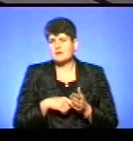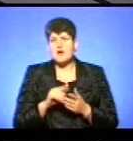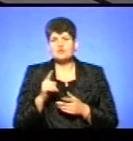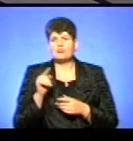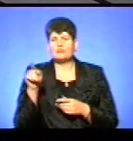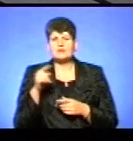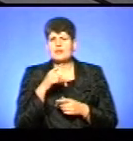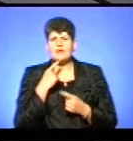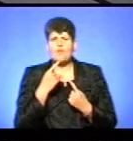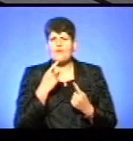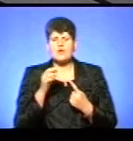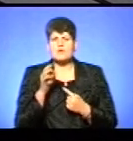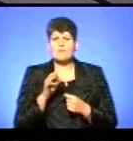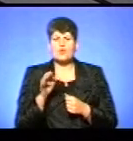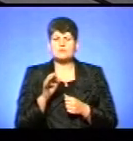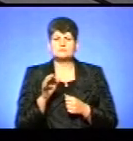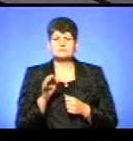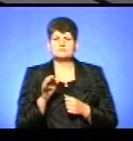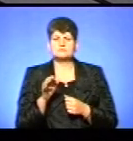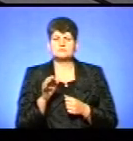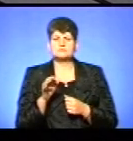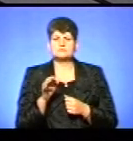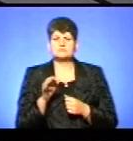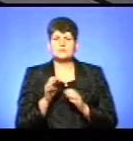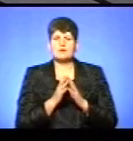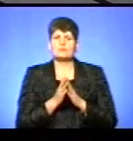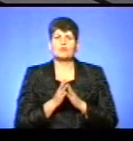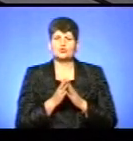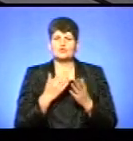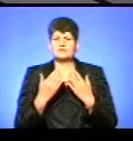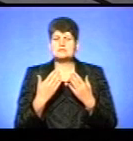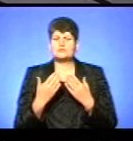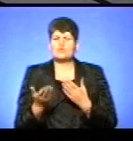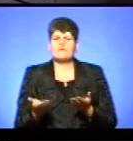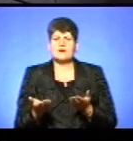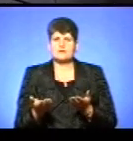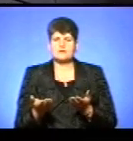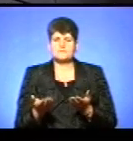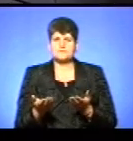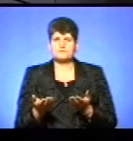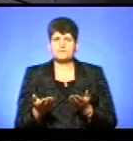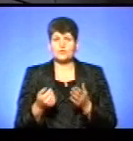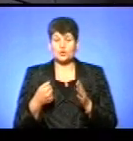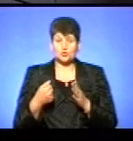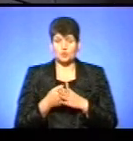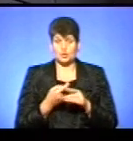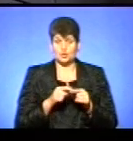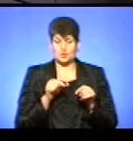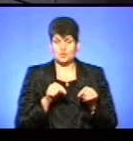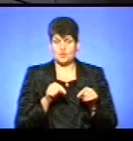вони не говорять про молотовне спілкування. Адже до цього,